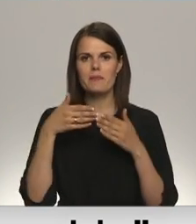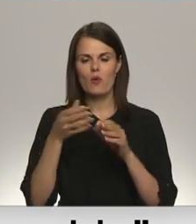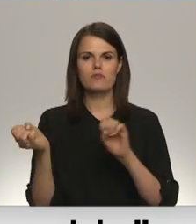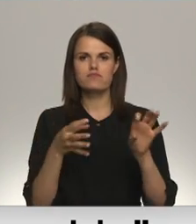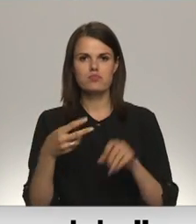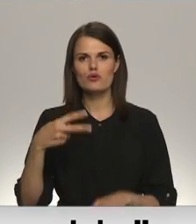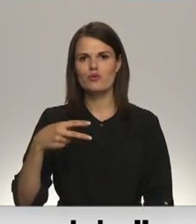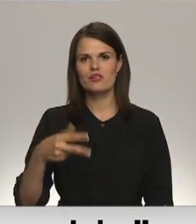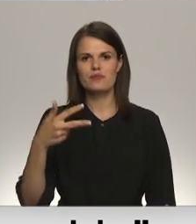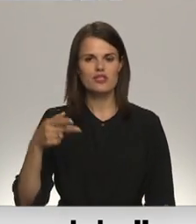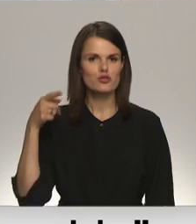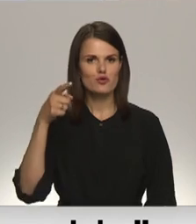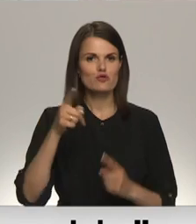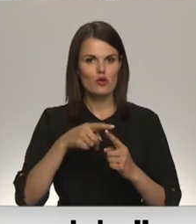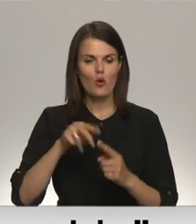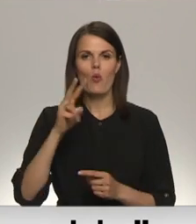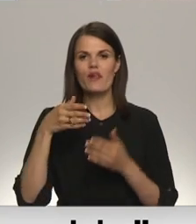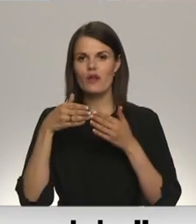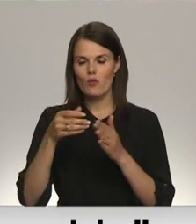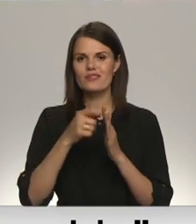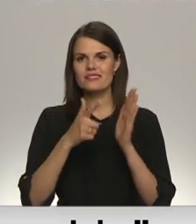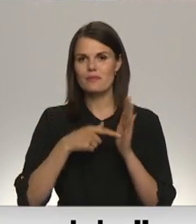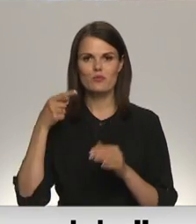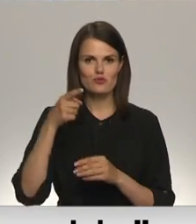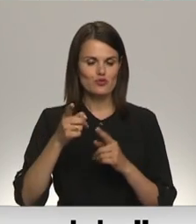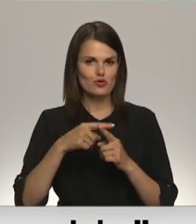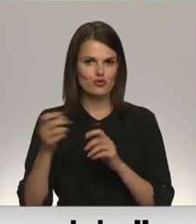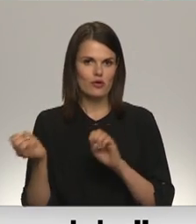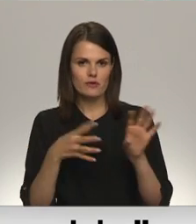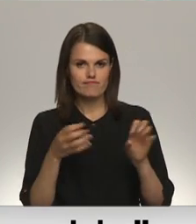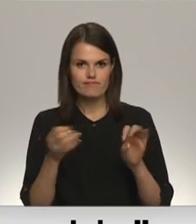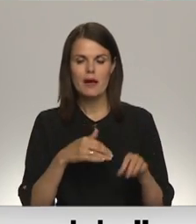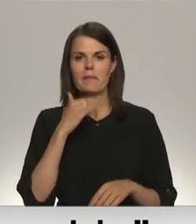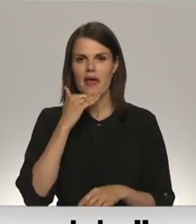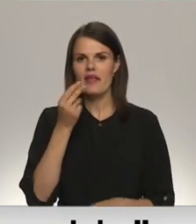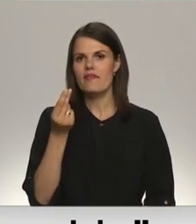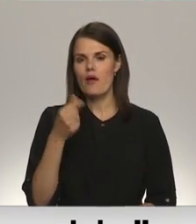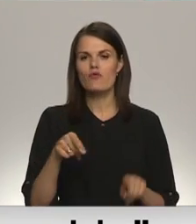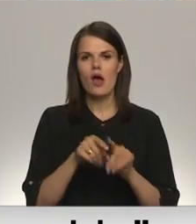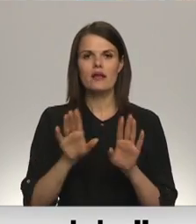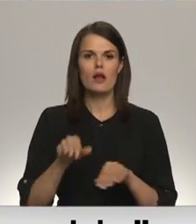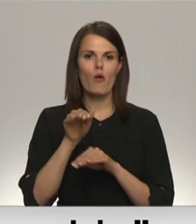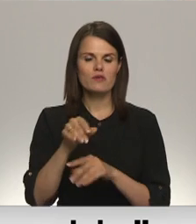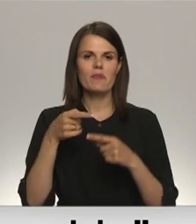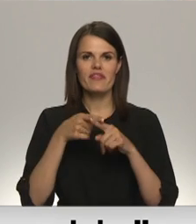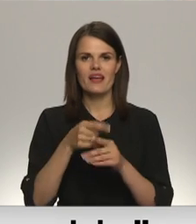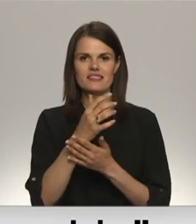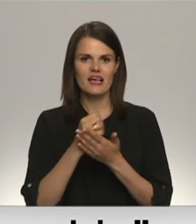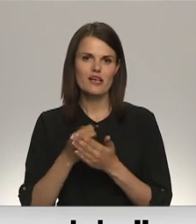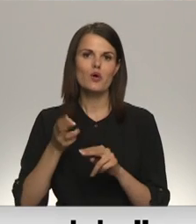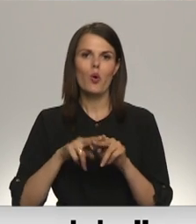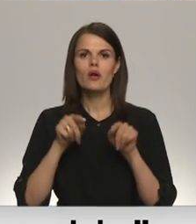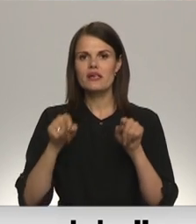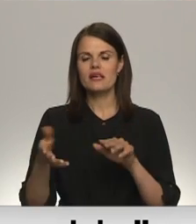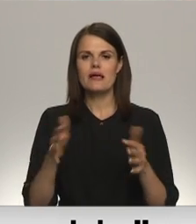23 tūkstošiem tonu, bet otrajās – 17 tūkstoši. Uzņēmumam arī pietiekot finansu līdzekļi, lai uzglabātu tehniskās rezerves, un